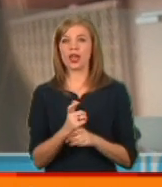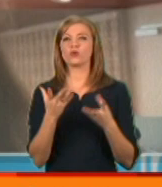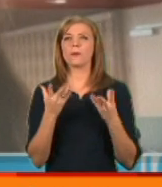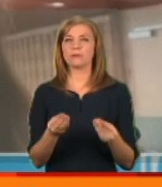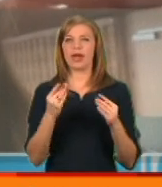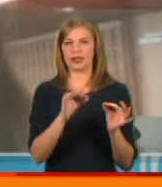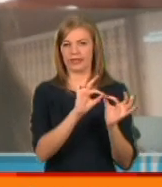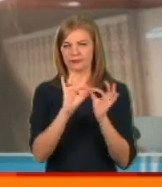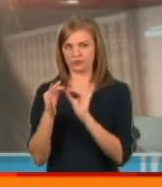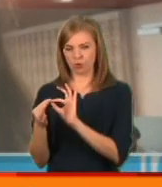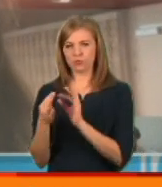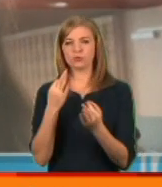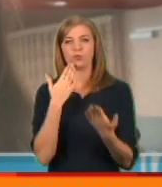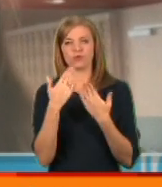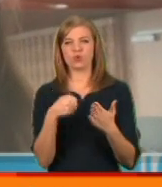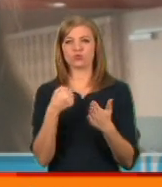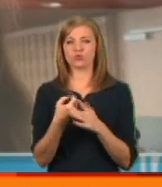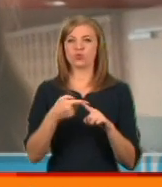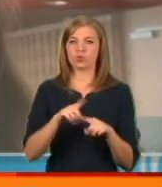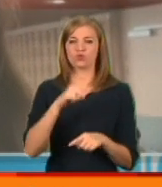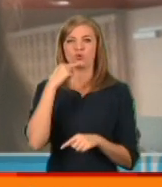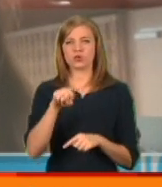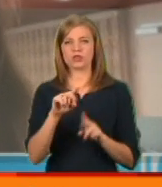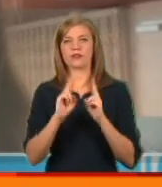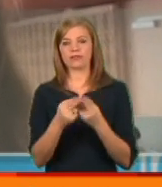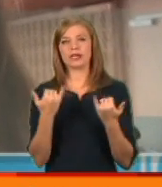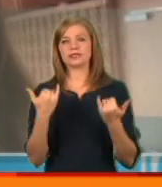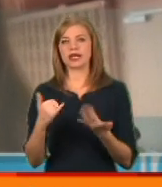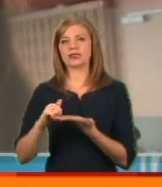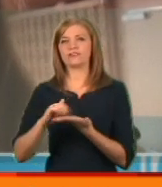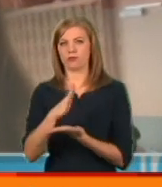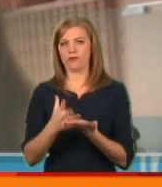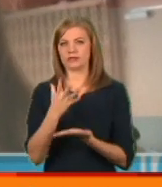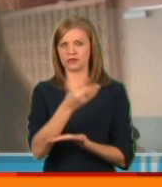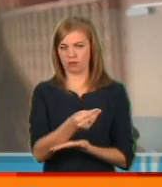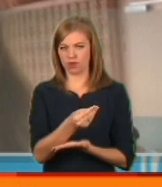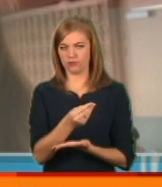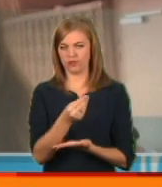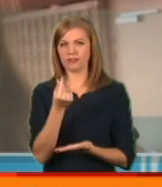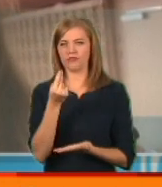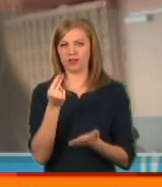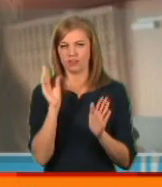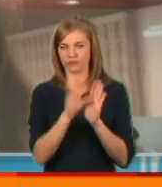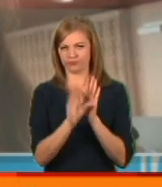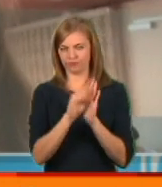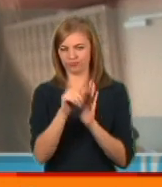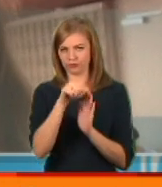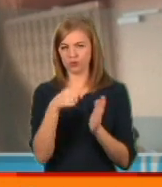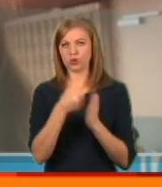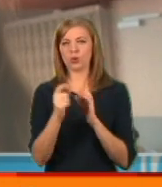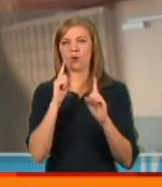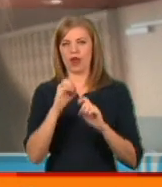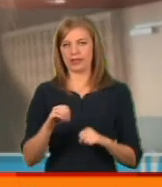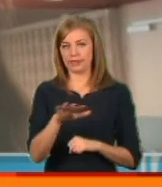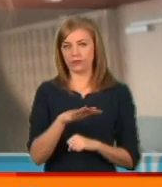формули по відношенню до того, що Російська Федерація зараз відмовилася сплачувати фінансовий внесок до Ради